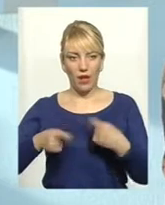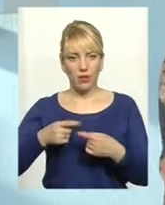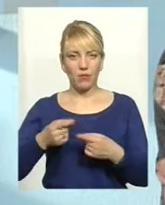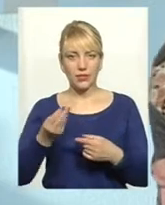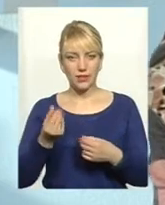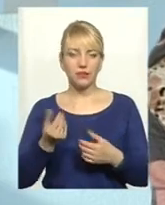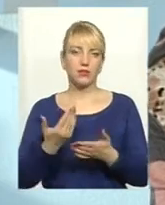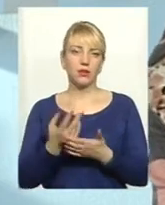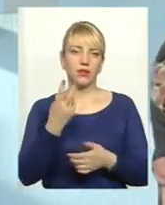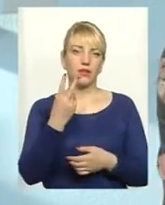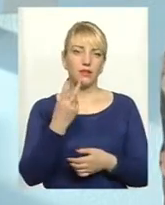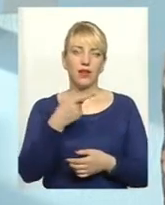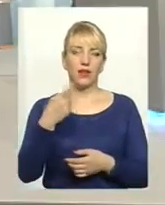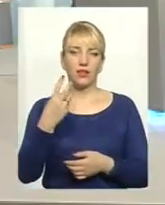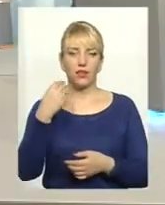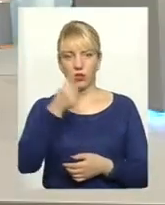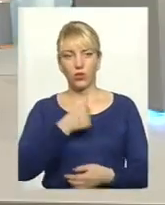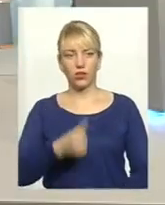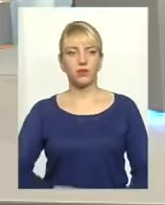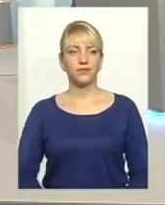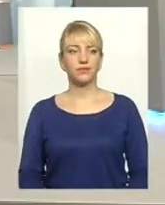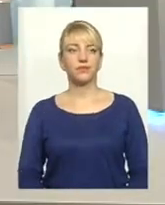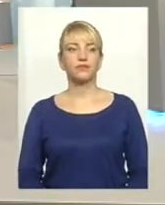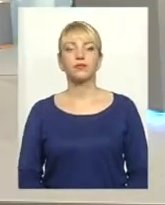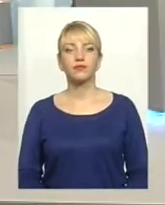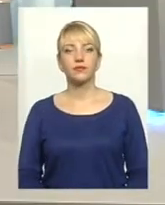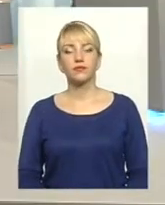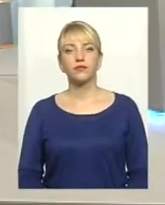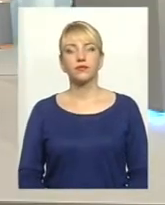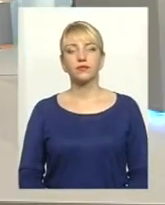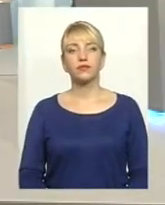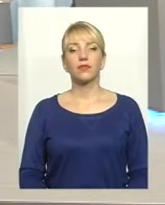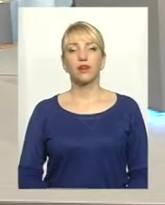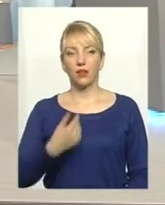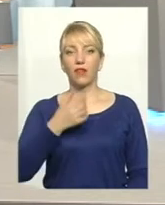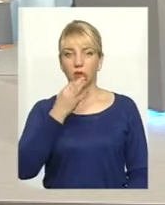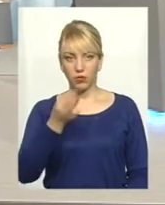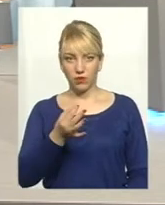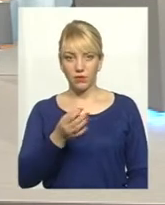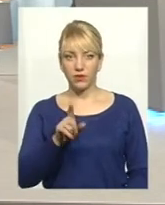-трьох років. Дякую. Прошу, пане Віду. Я відповім таким чином.